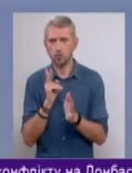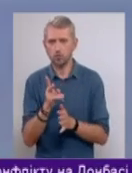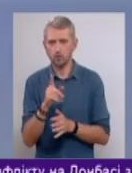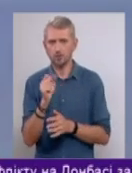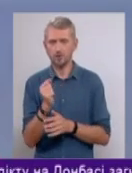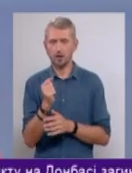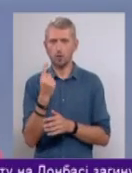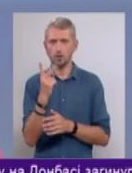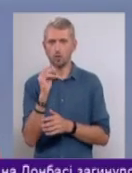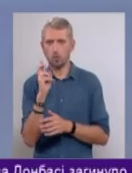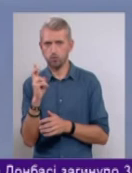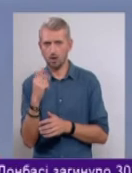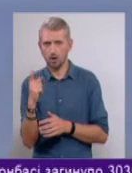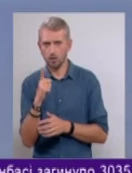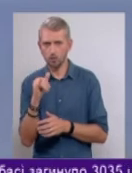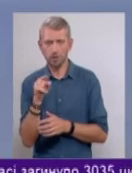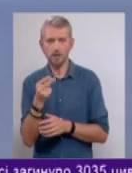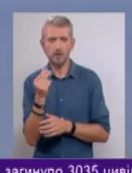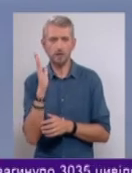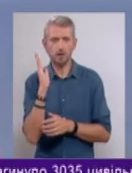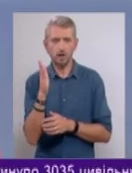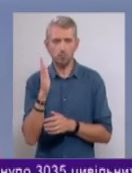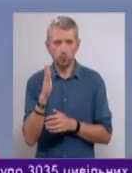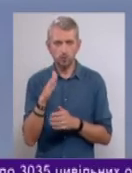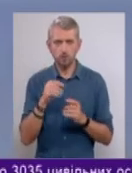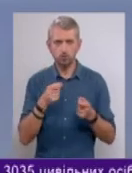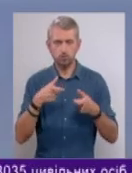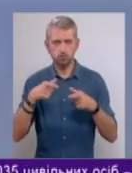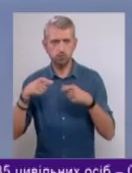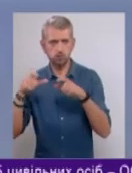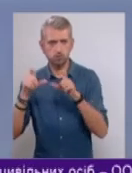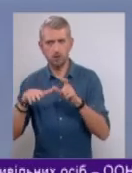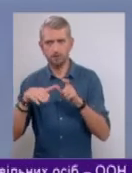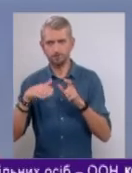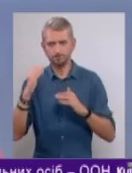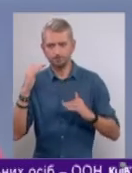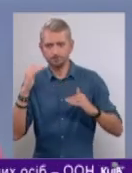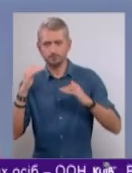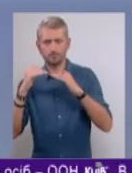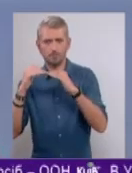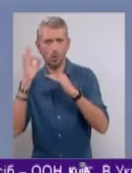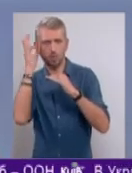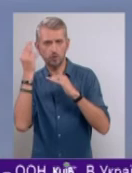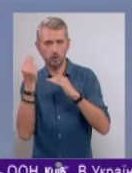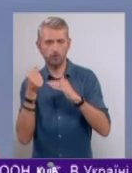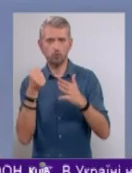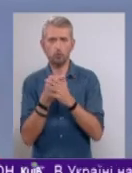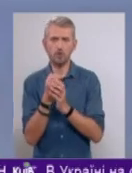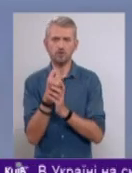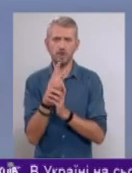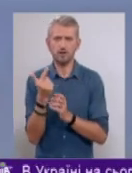за один кубічний метр. Цей тариф буде мігрувати в бік комерційного тарифу, тобто він буде зростати до 12